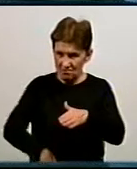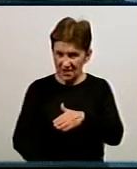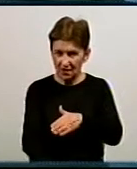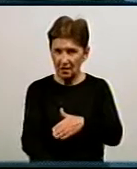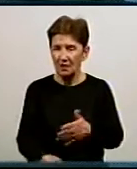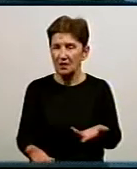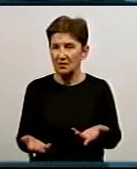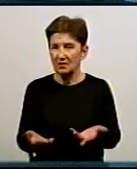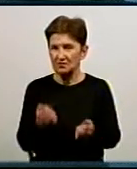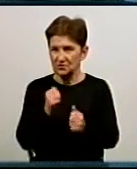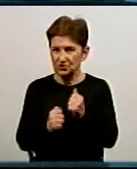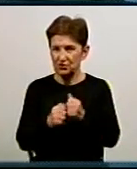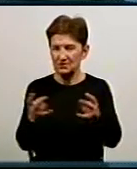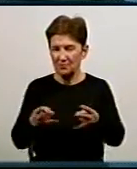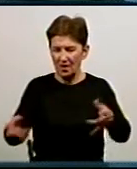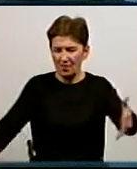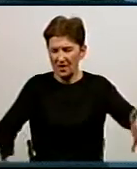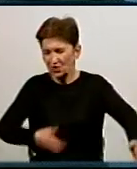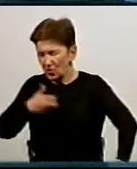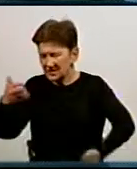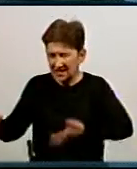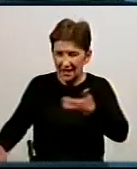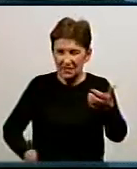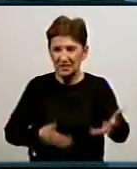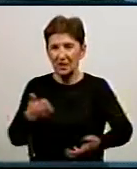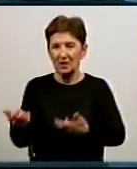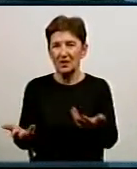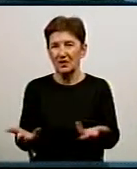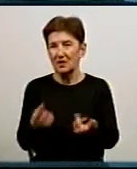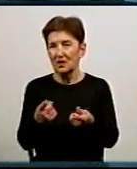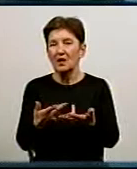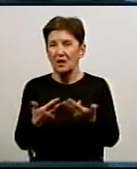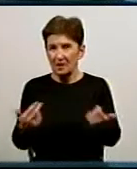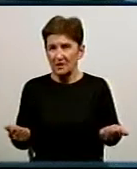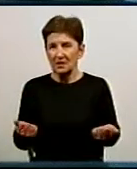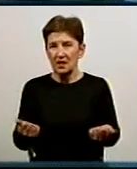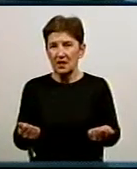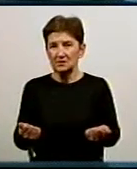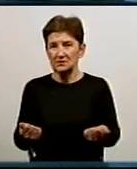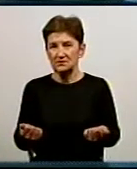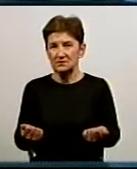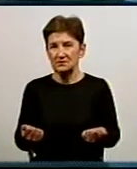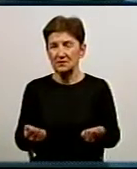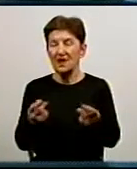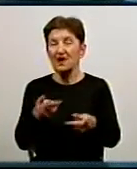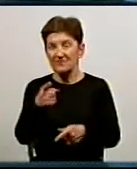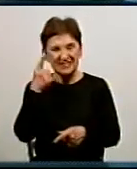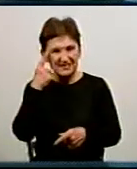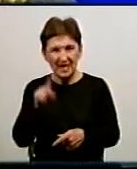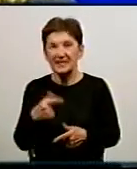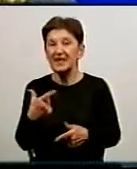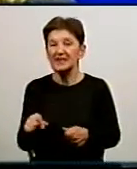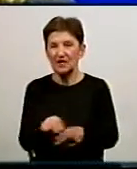робота щоразу розриття, і це ускладнює процес наскільки Наші підземні, так, проходять підземні. Як Ви знаєте, де ремонтувати? В